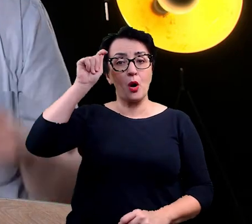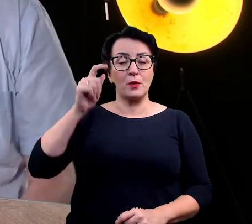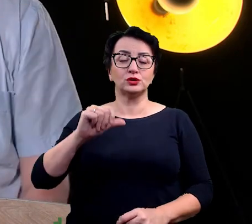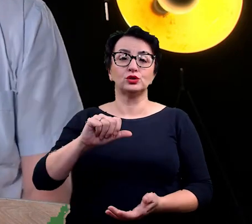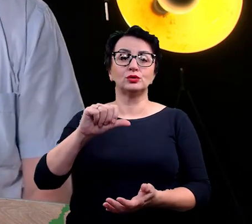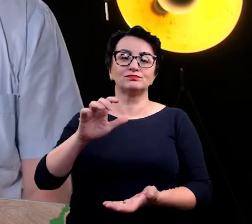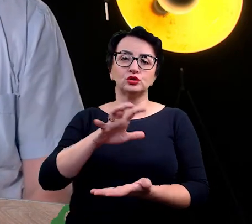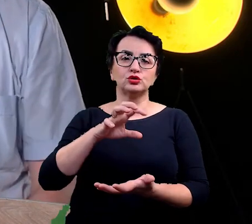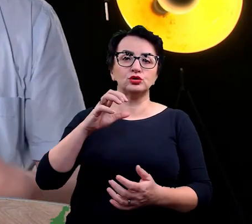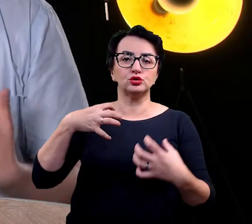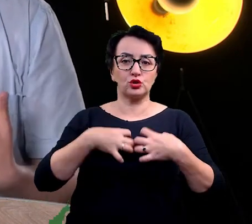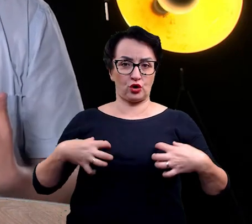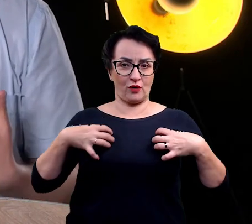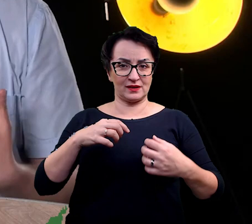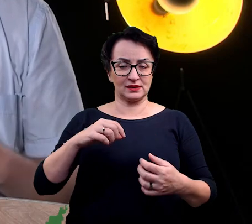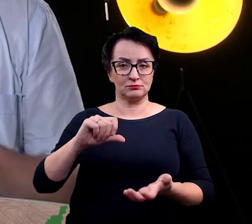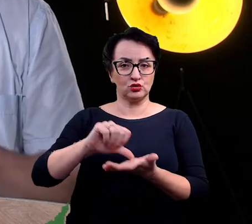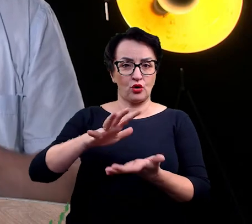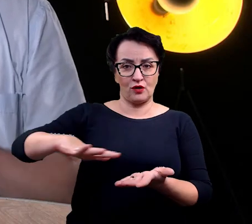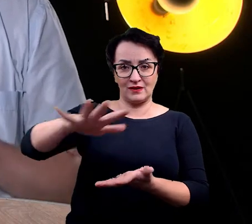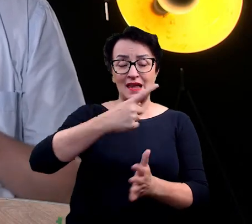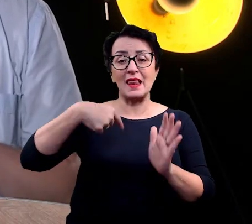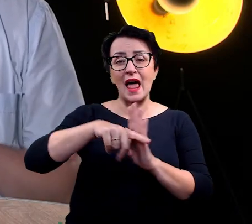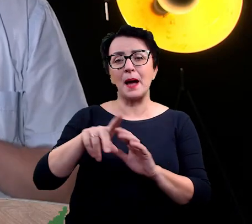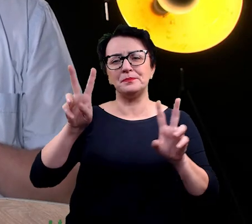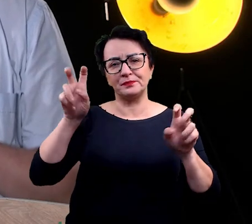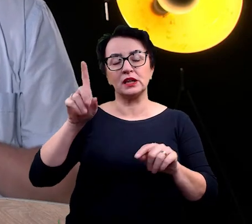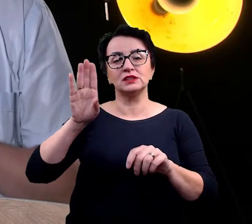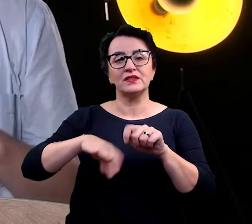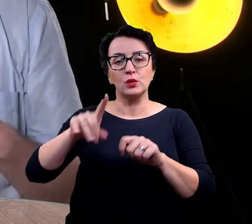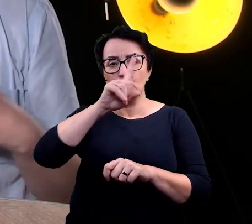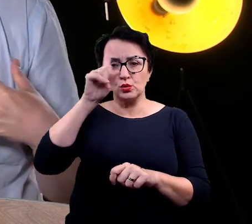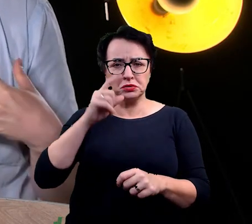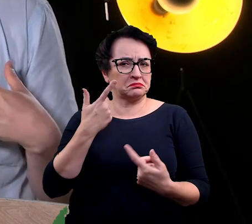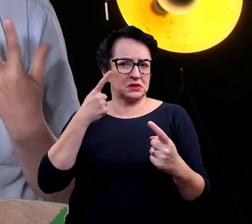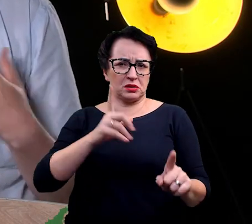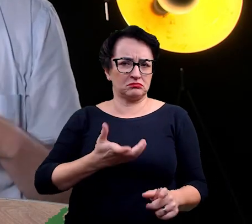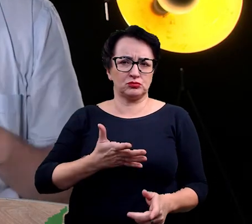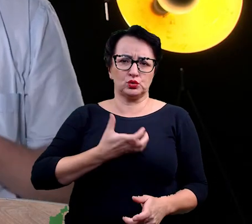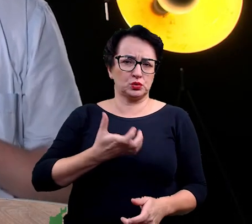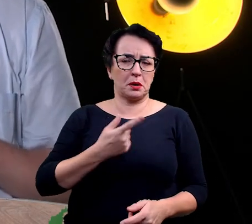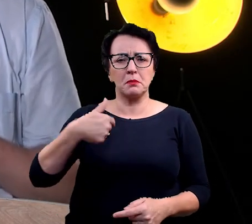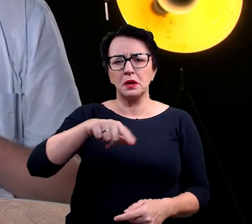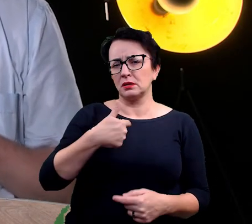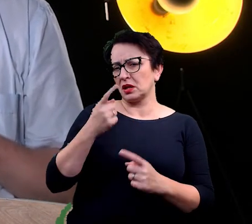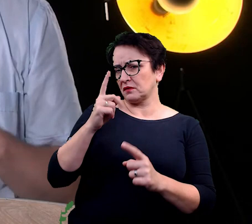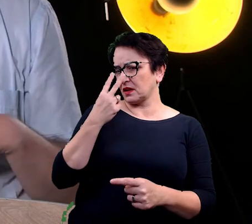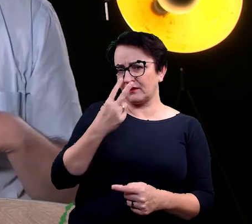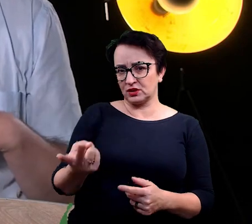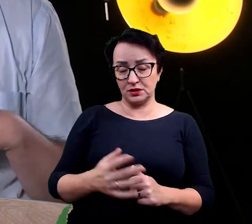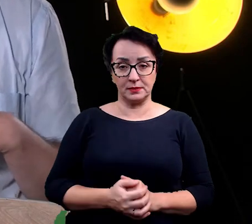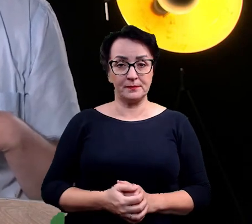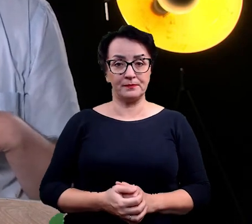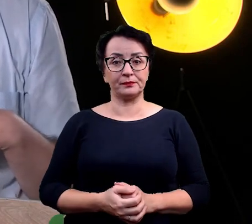zwanych zwykłych ludzi jest niezauważalny albo, no, nie przywiązują ich do tego zbyt niebytnej wagi.